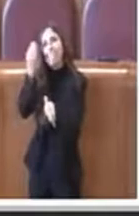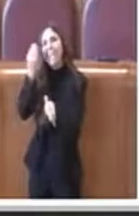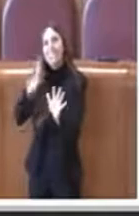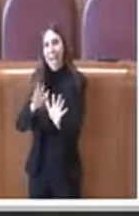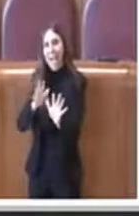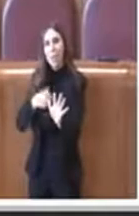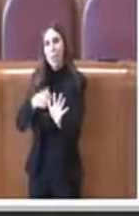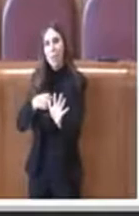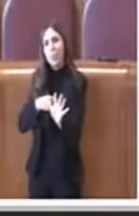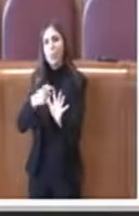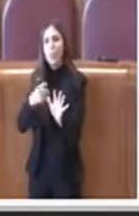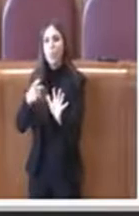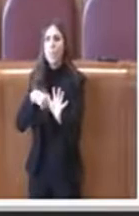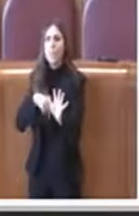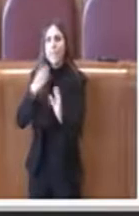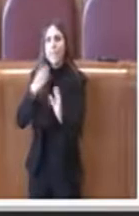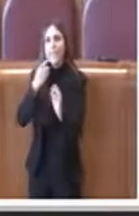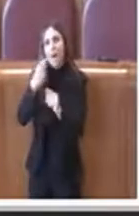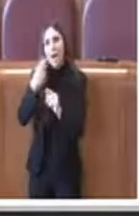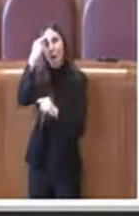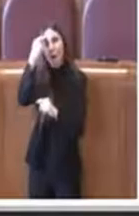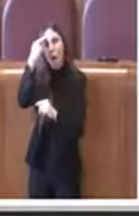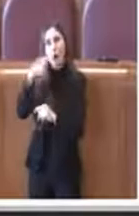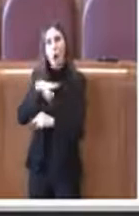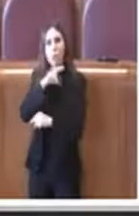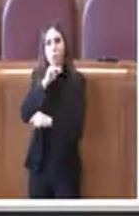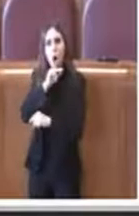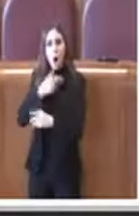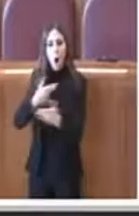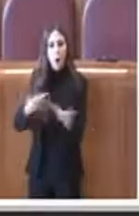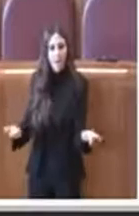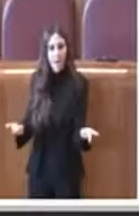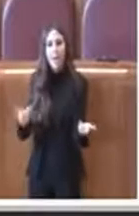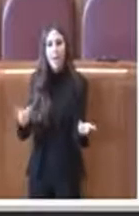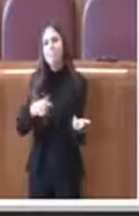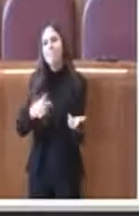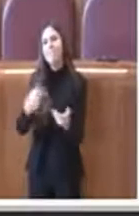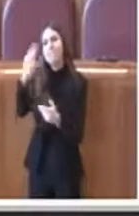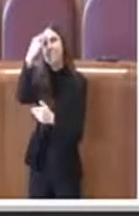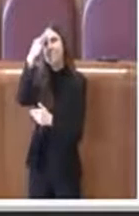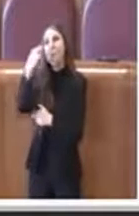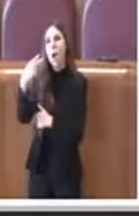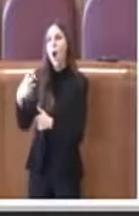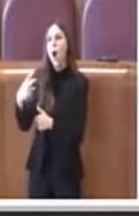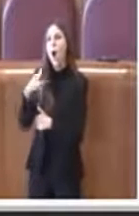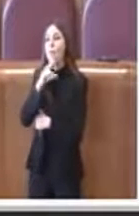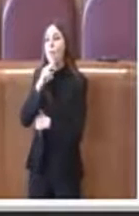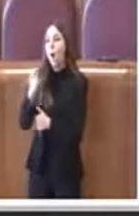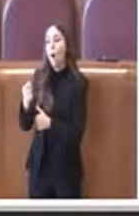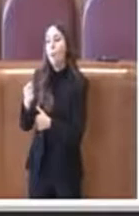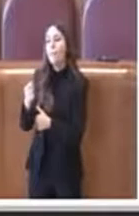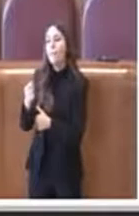fare un riferimento a mia nonna io ricordo quando ero bambino e lei mi chiedeva di dover